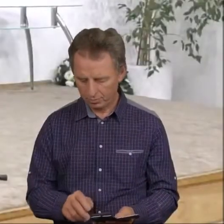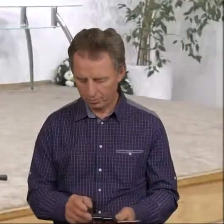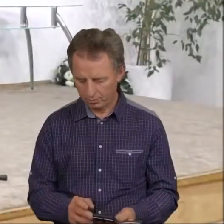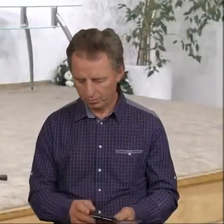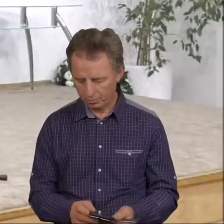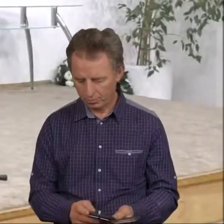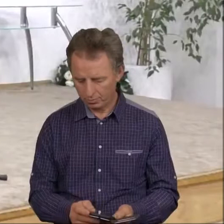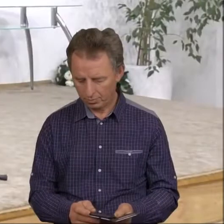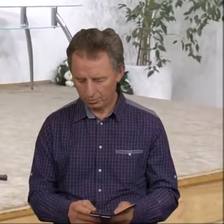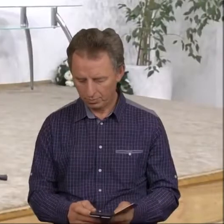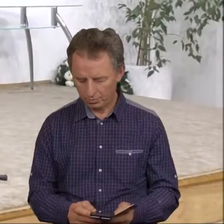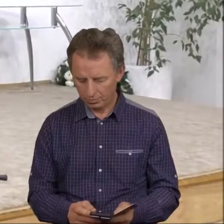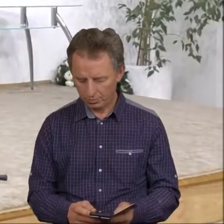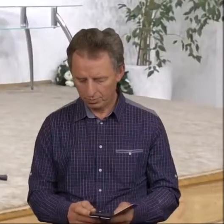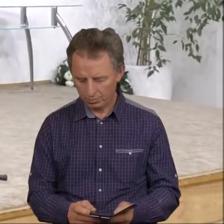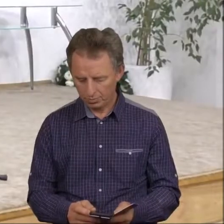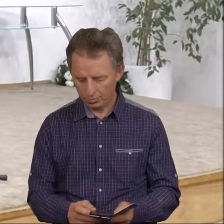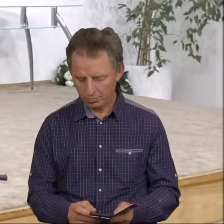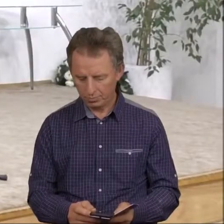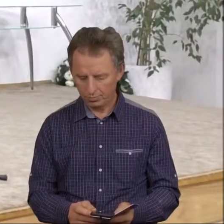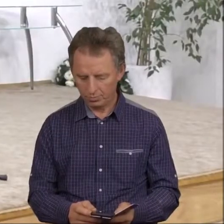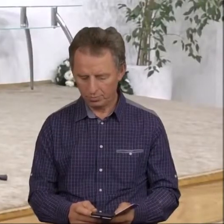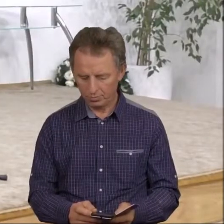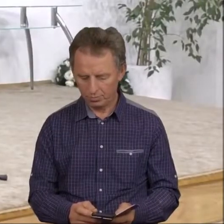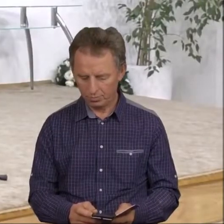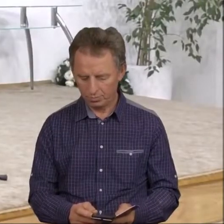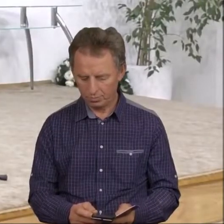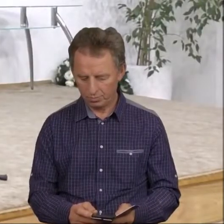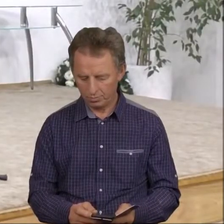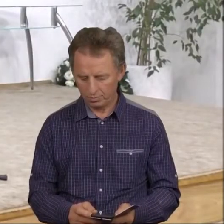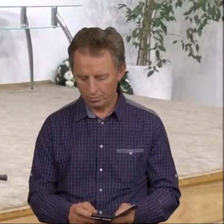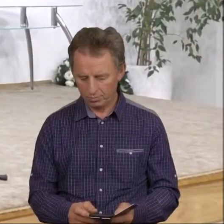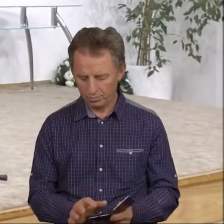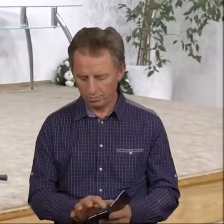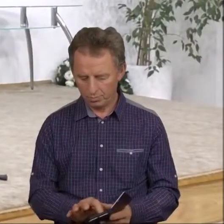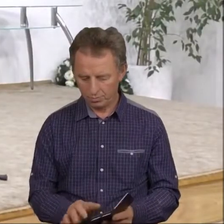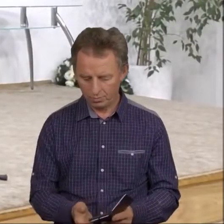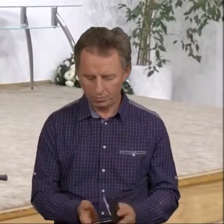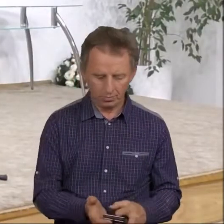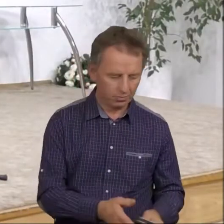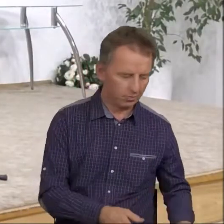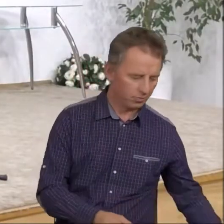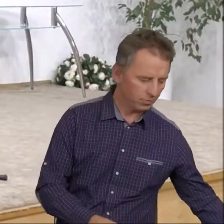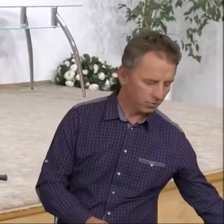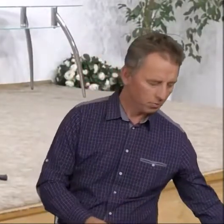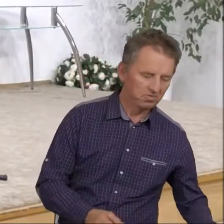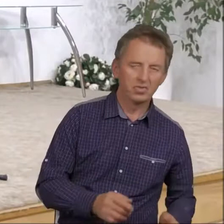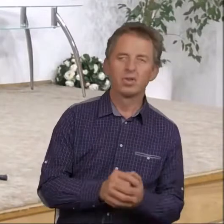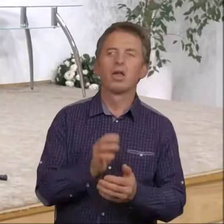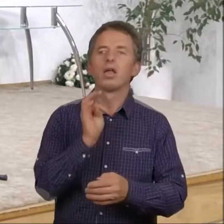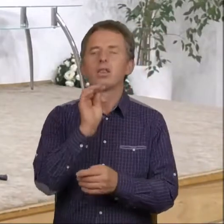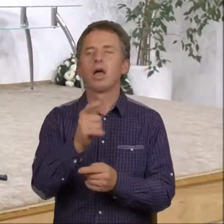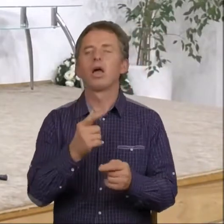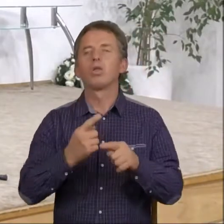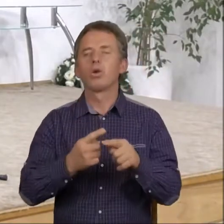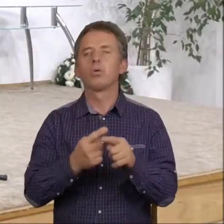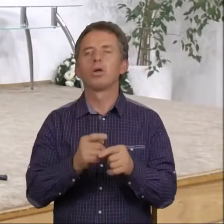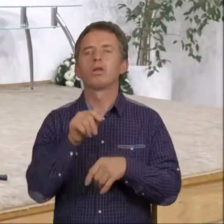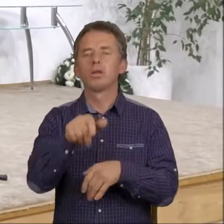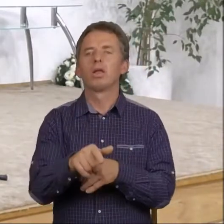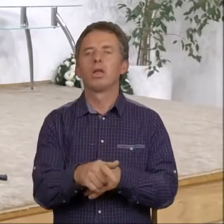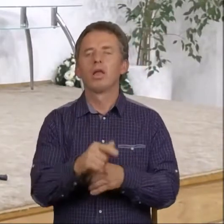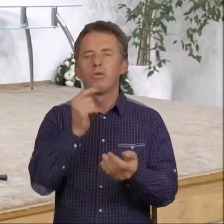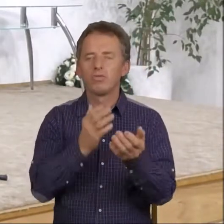swojej nie mają pokrycia. No ktoś powie, no ale to działa. Idę do sklepu i kupuję. No tak. Dopóki ten sklep